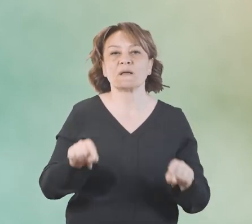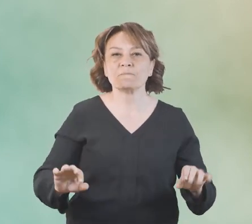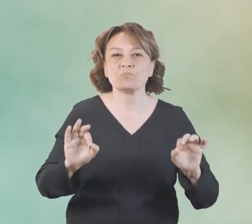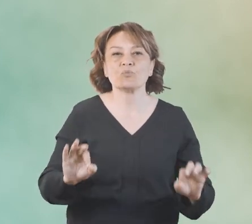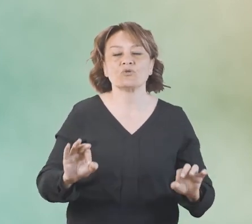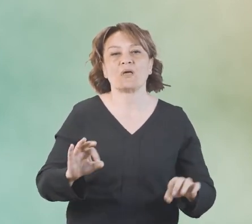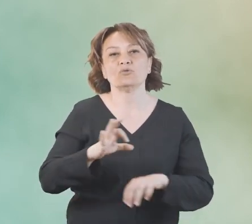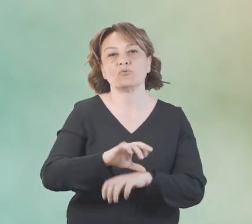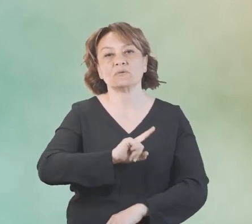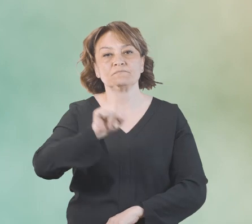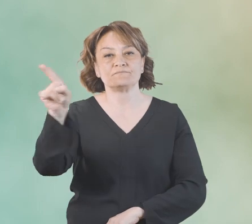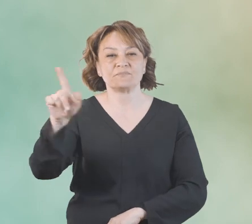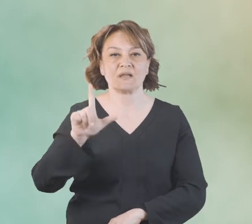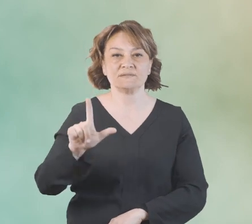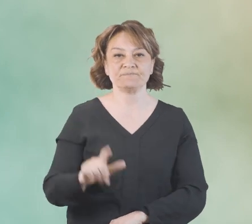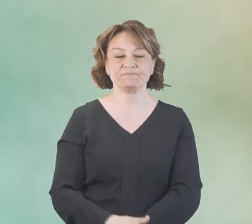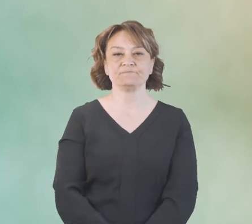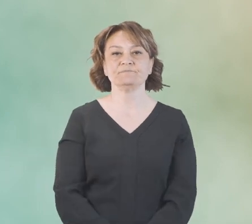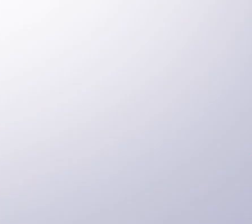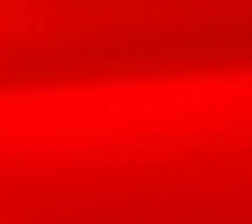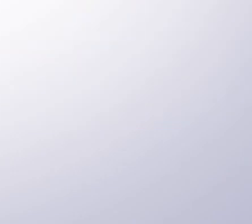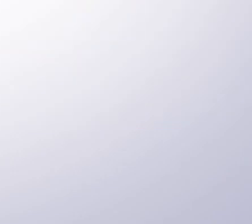mutlaka sağlık kuruluşuna başvurulmalıdır.